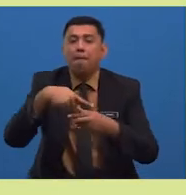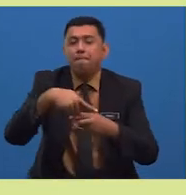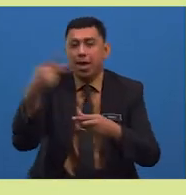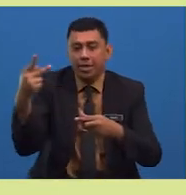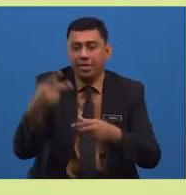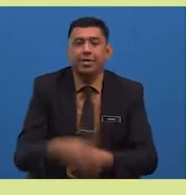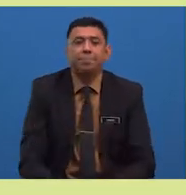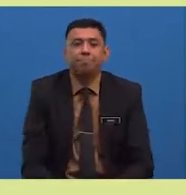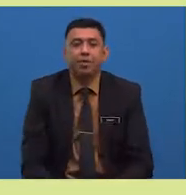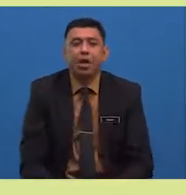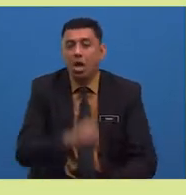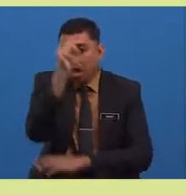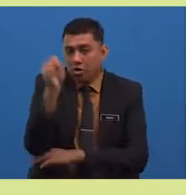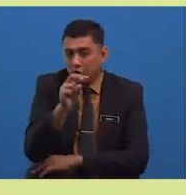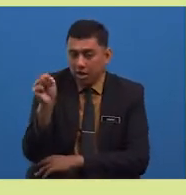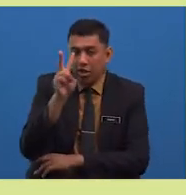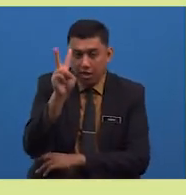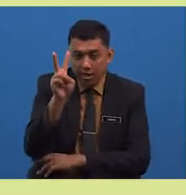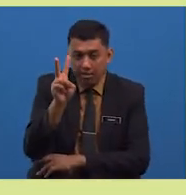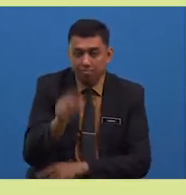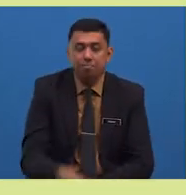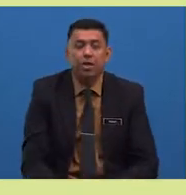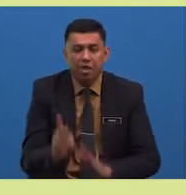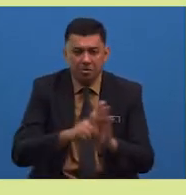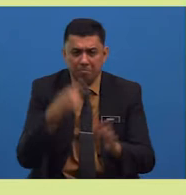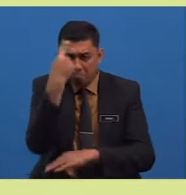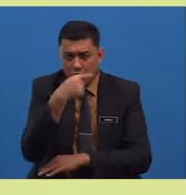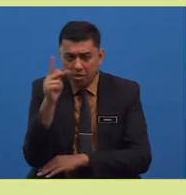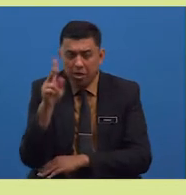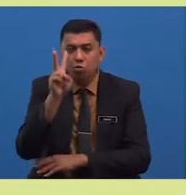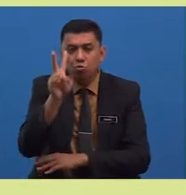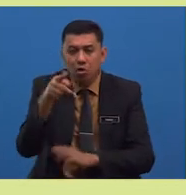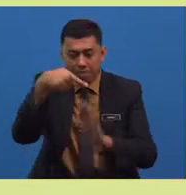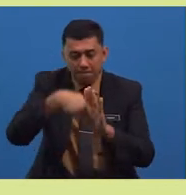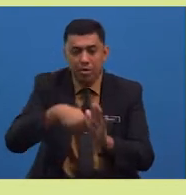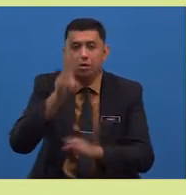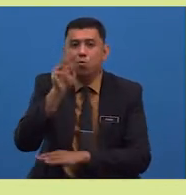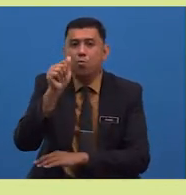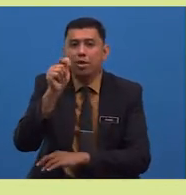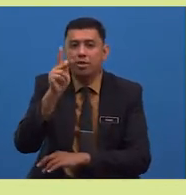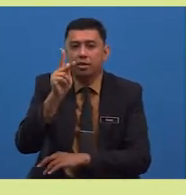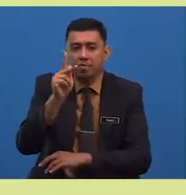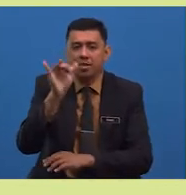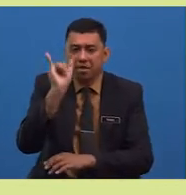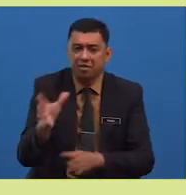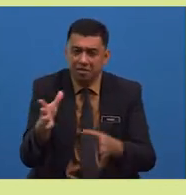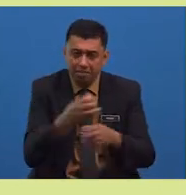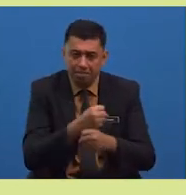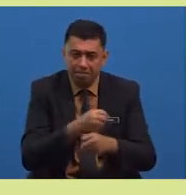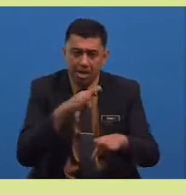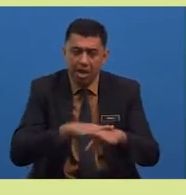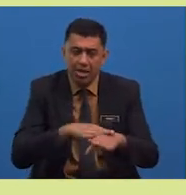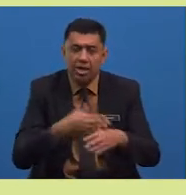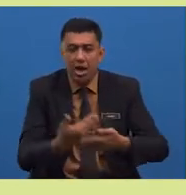Soalan yang kedua, kemukakan dua perwatakan yang terdapat pada anak